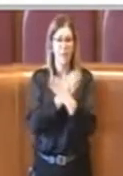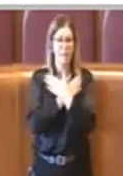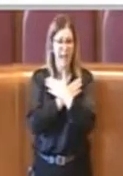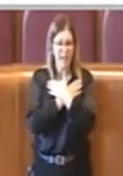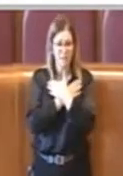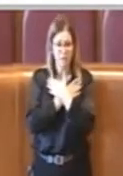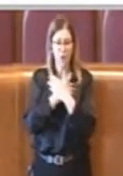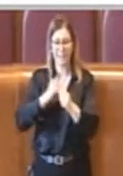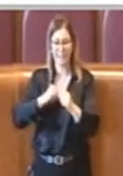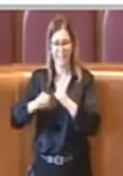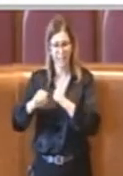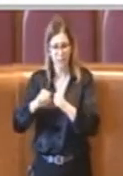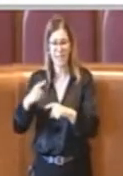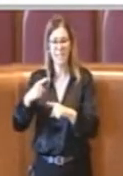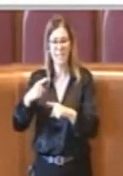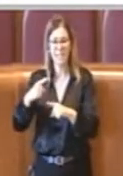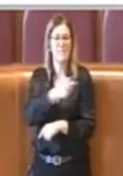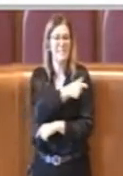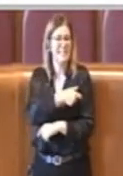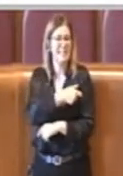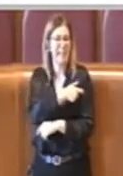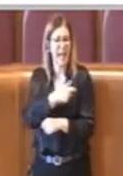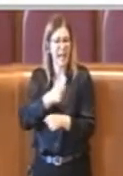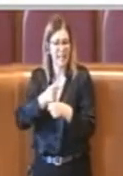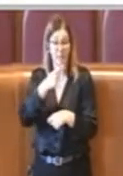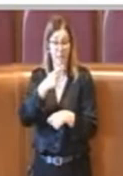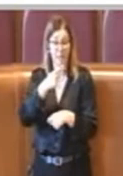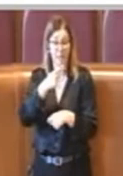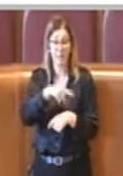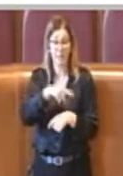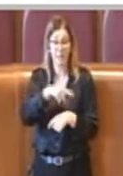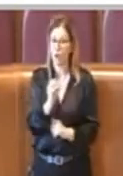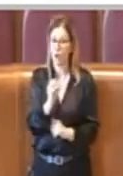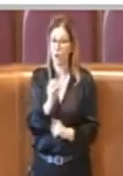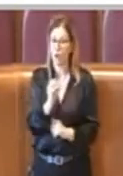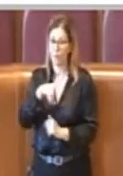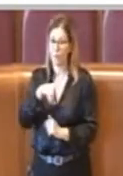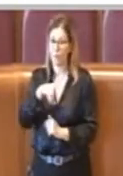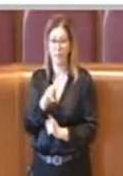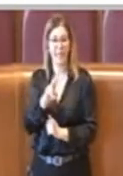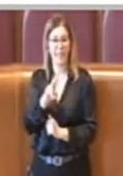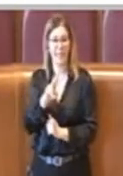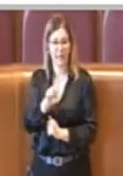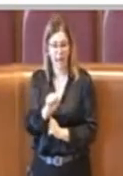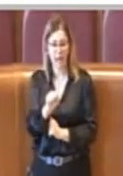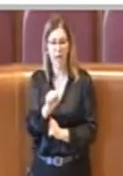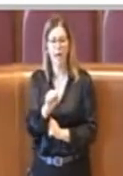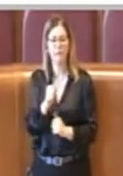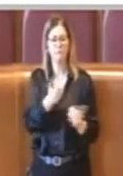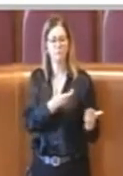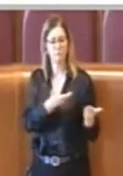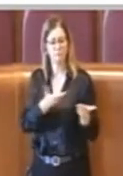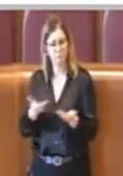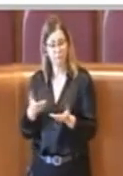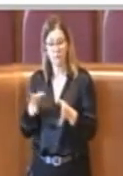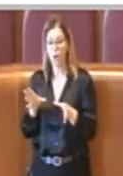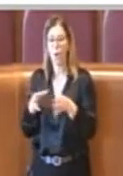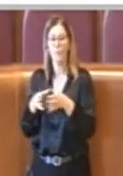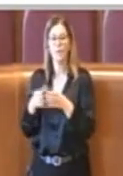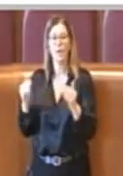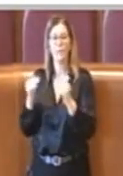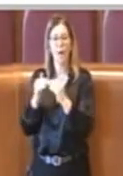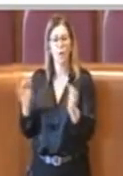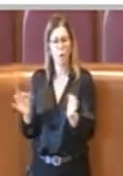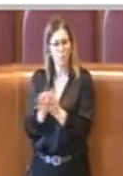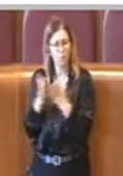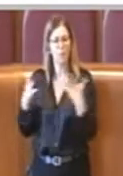rappresentanti sindacali del Teatro dell'Opera sono stati ospiti della Commissione Pari Opportunità